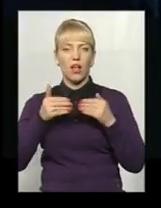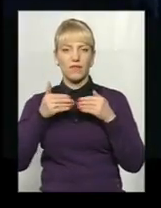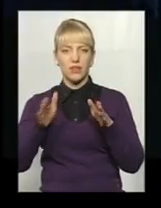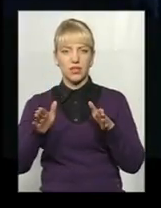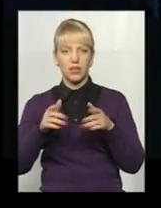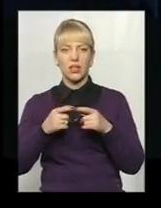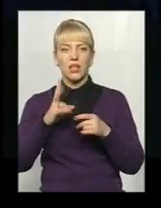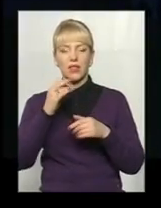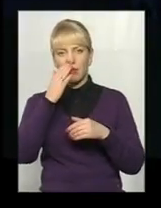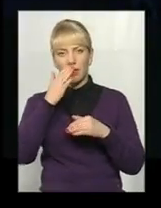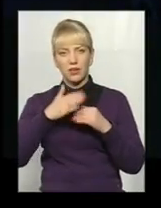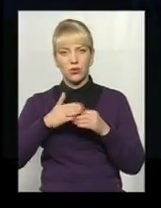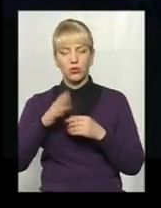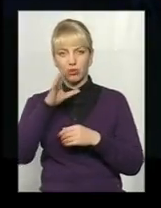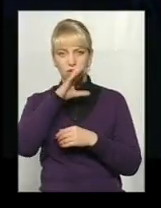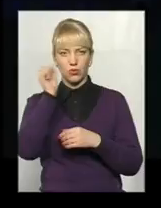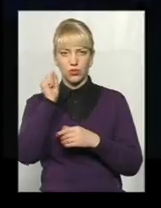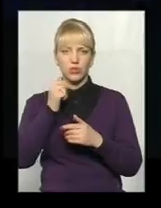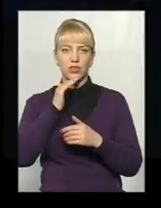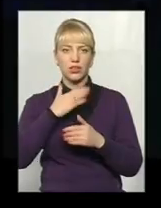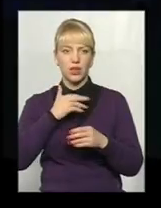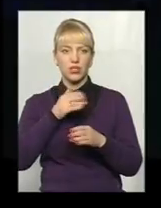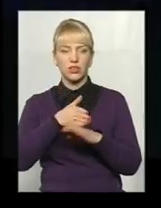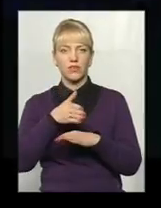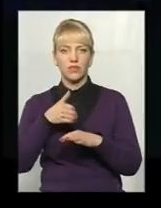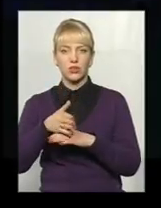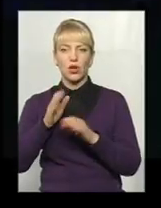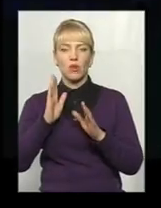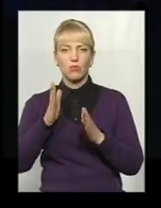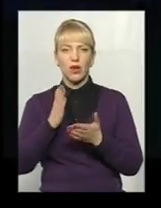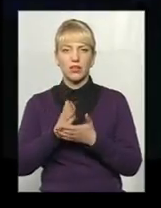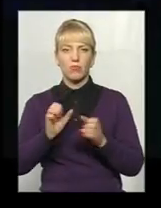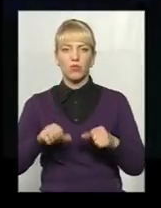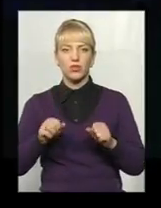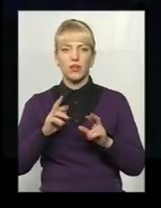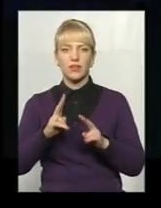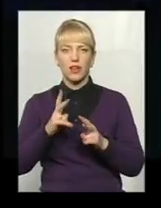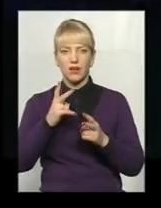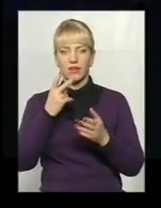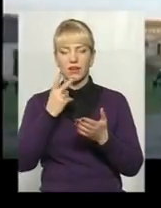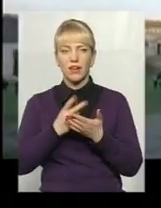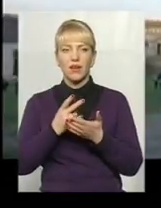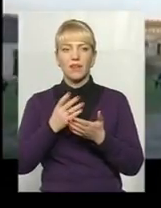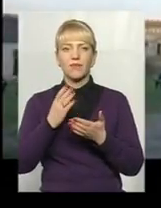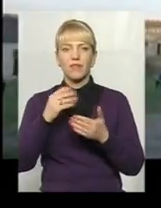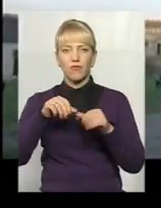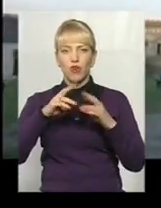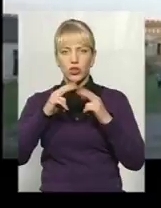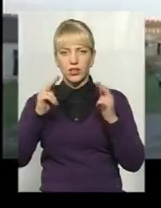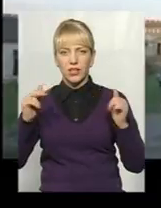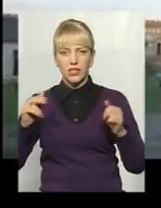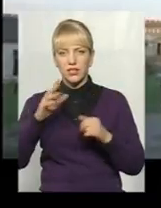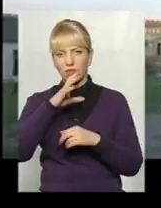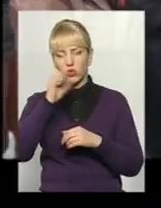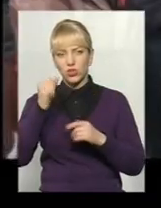майже напередодні ночі. І наші відвідувачі будуть мати можливість побачити, як же ж виглядає фортеця вночі. Працівники заповідника